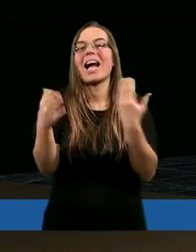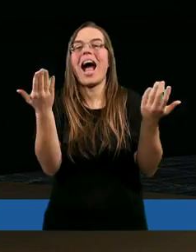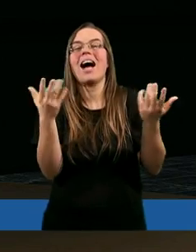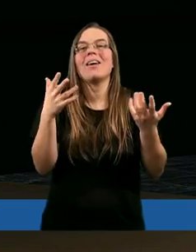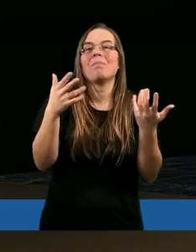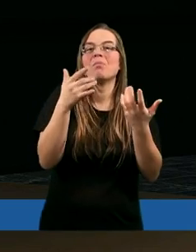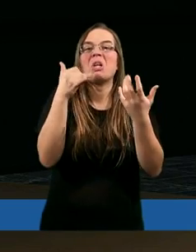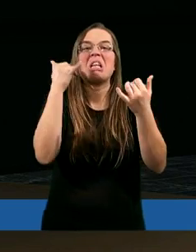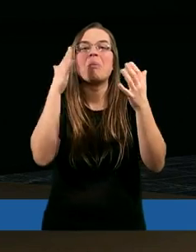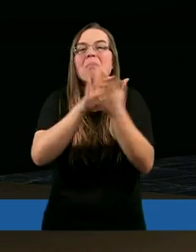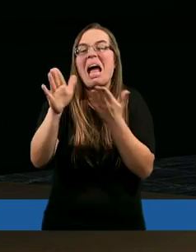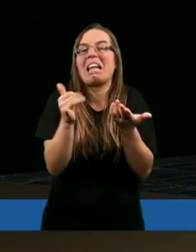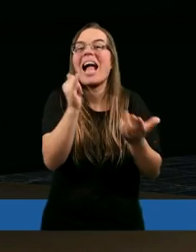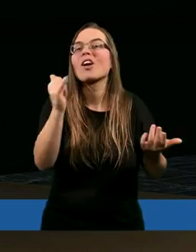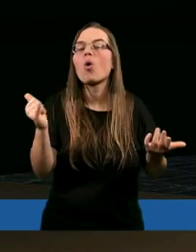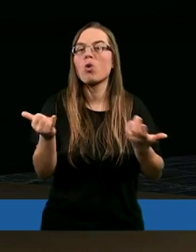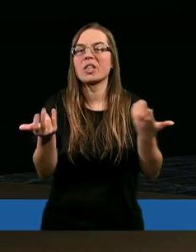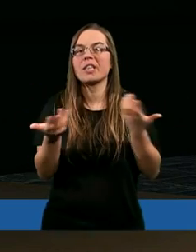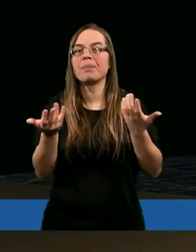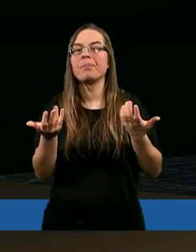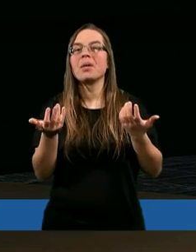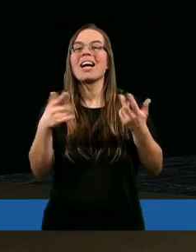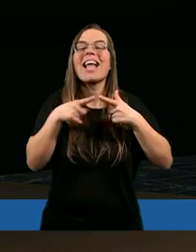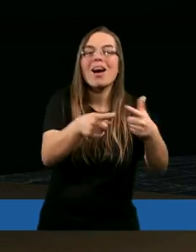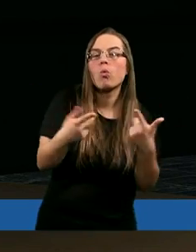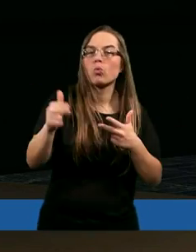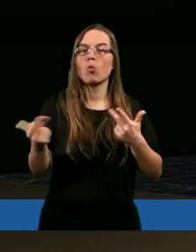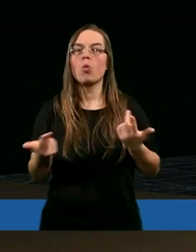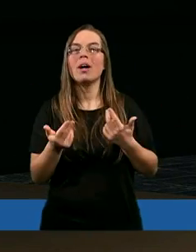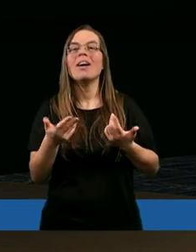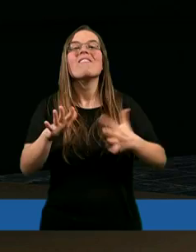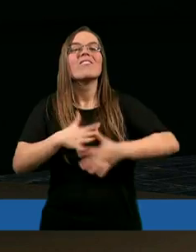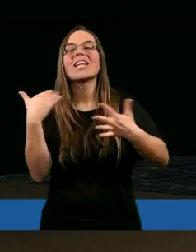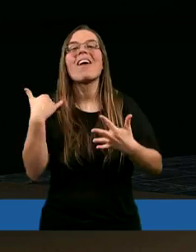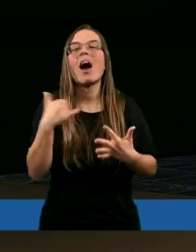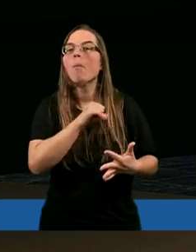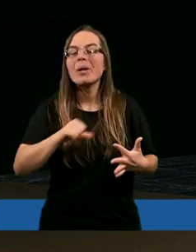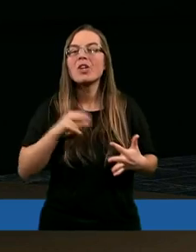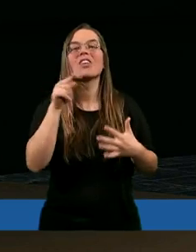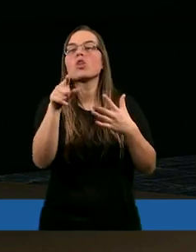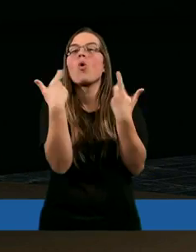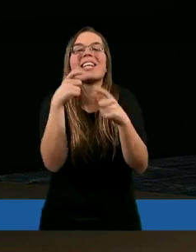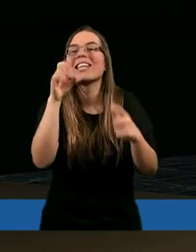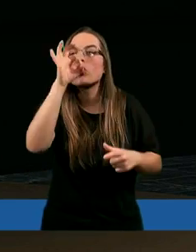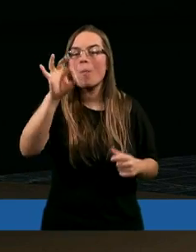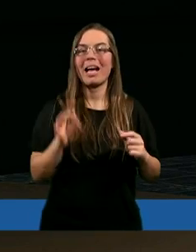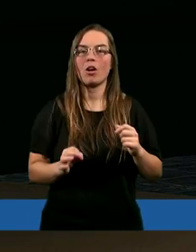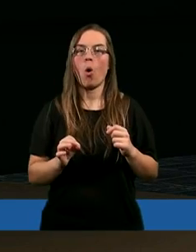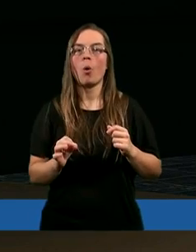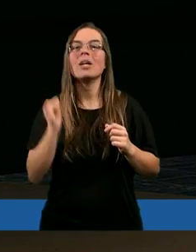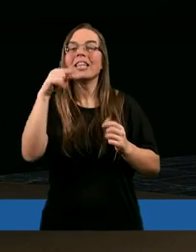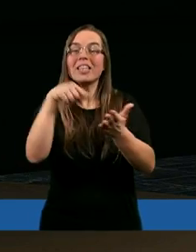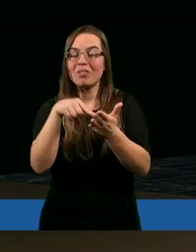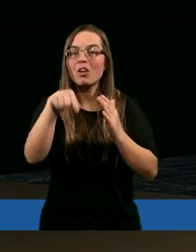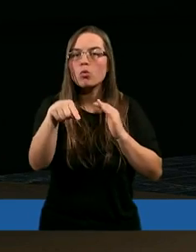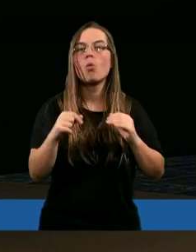bez kształtu, bez jakiegoś kierunku wydawało się, że nic dobrego. I